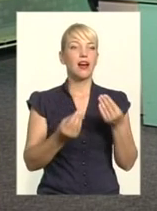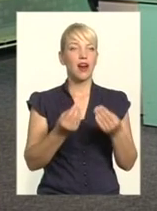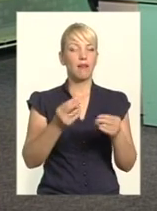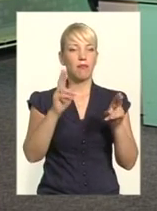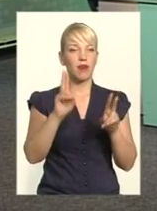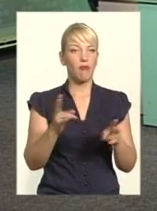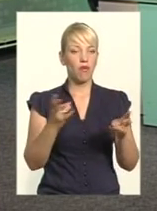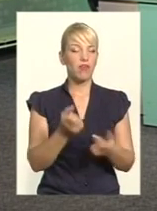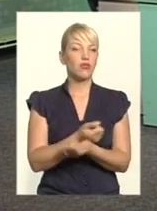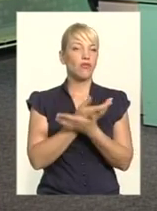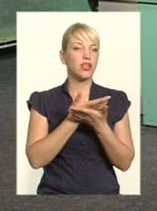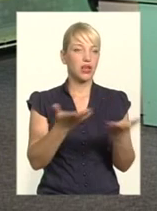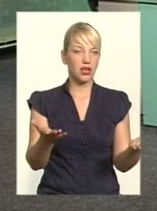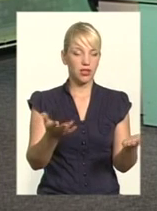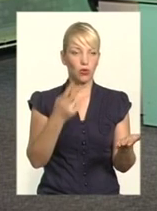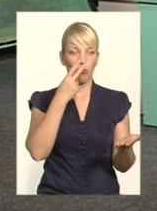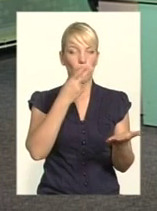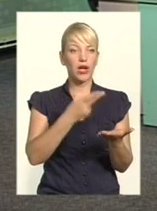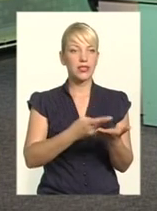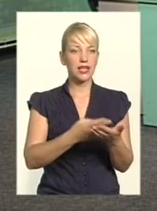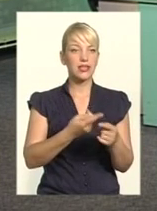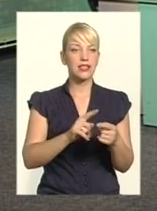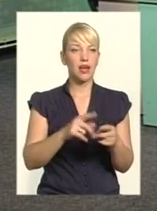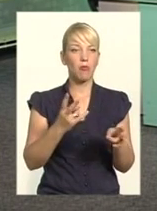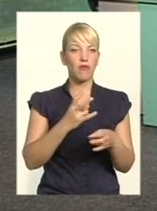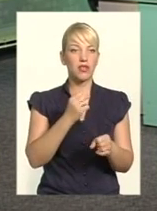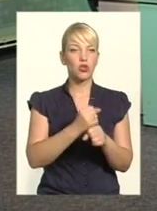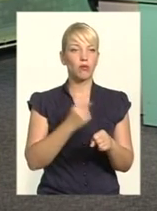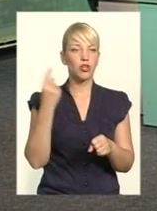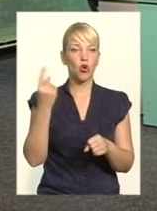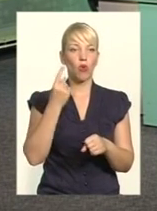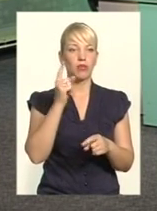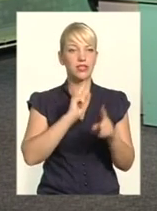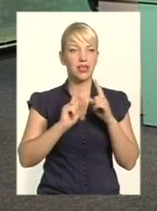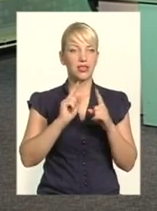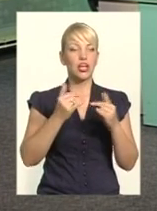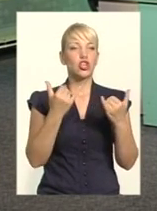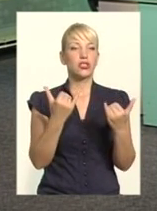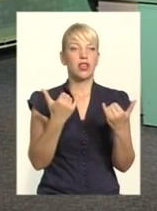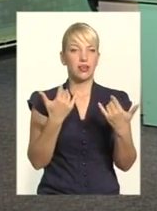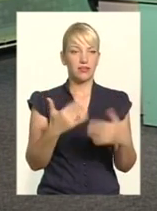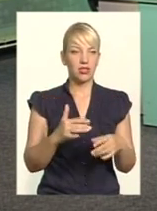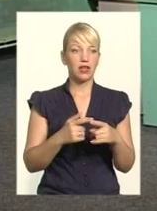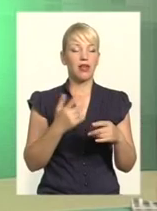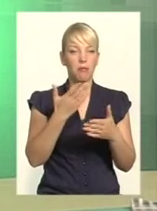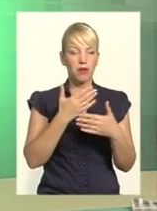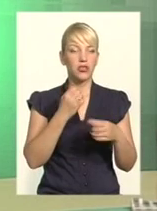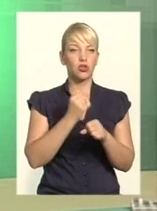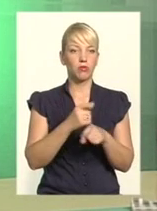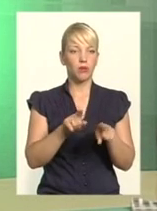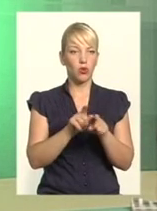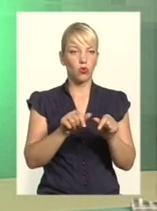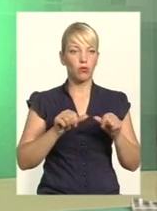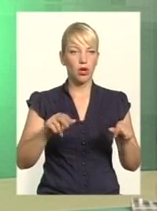відкрито і публічно показати. Оце має зробити обласна рада. Сьогоднішня вже обласна рада. І ми таку комісію створюємо. Ми по завершенню